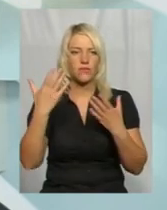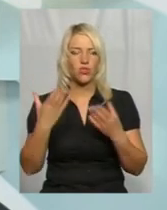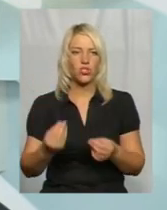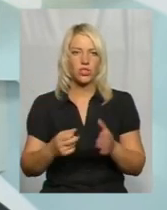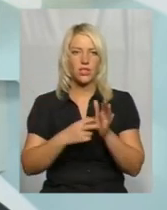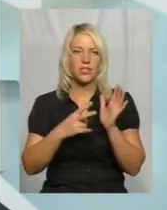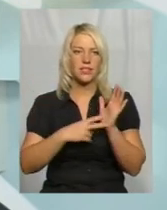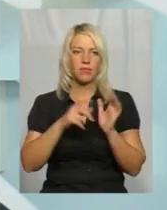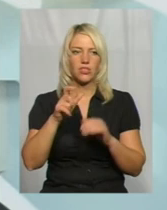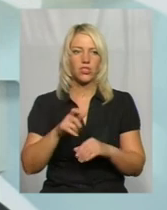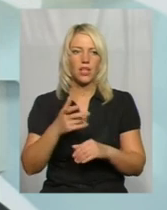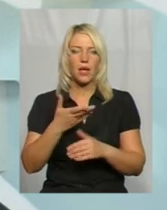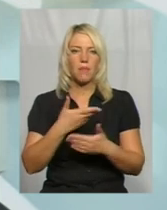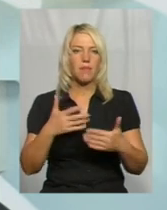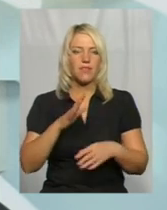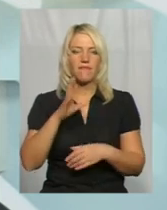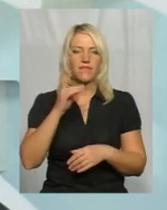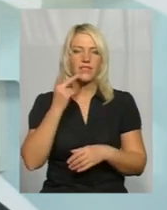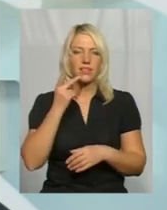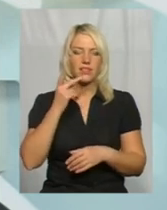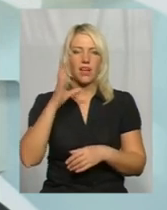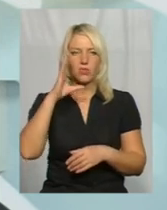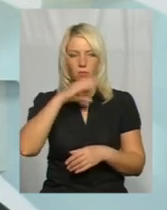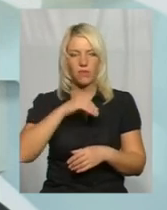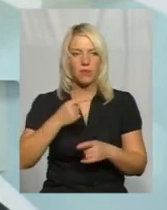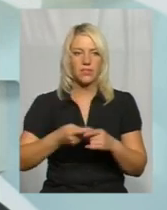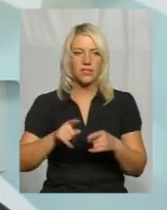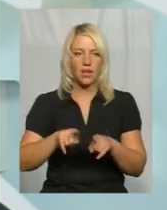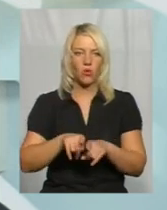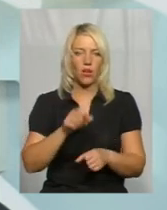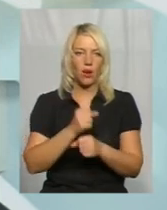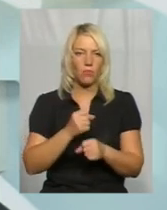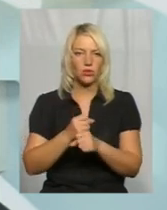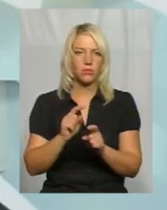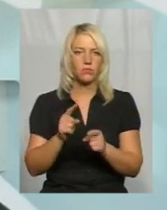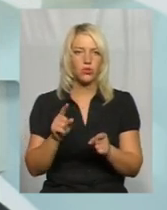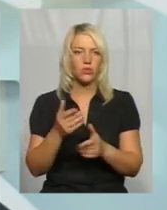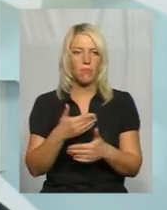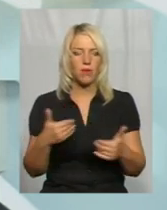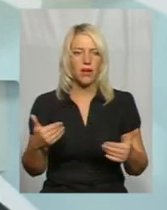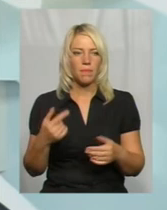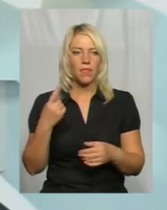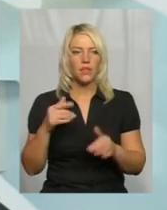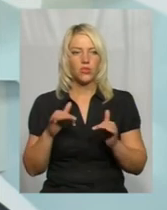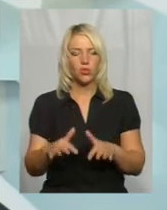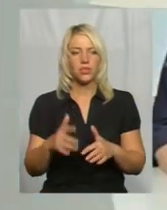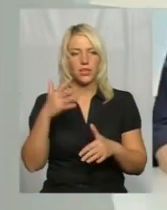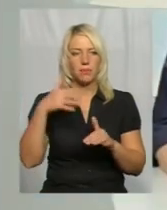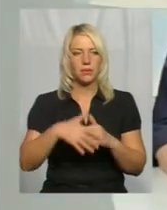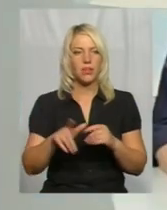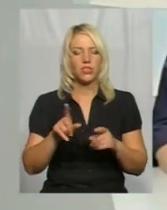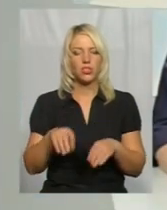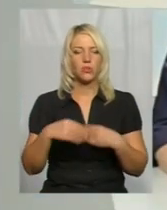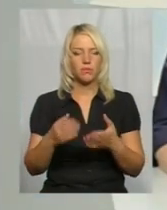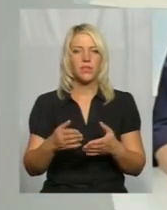людей, і ми не завжди успіхаємо і справляємося з цією роботою. Тому що одно дело, знаєте, дати